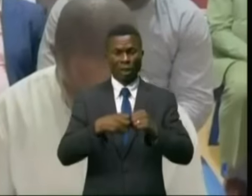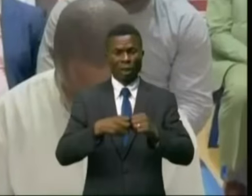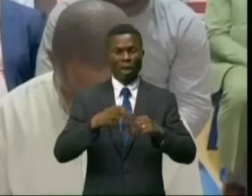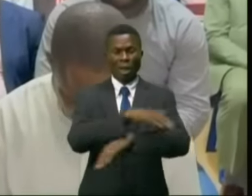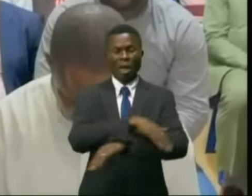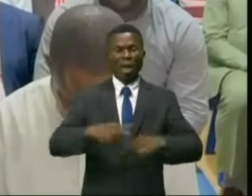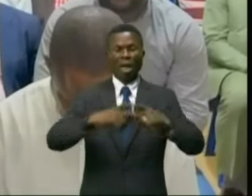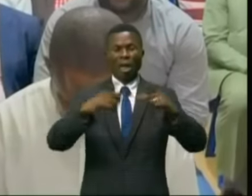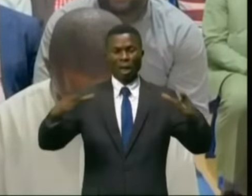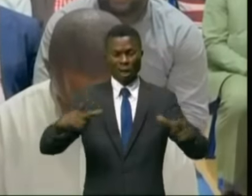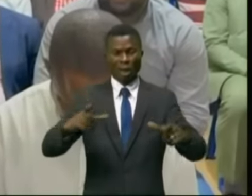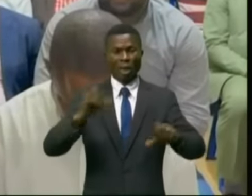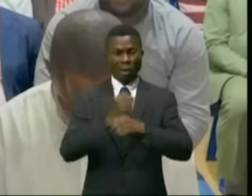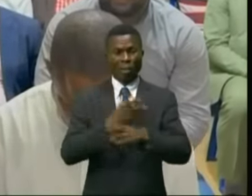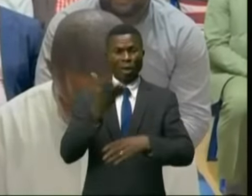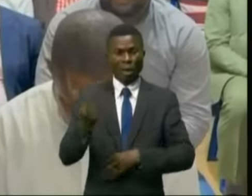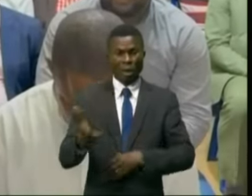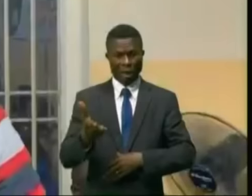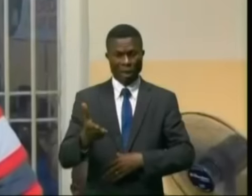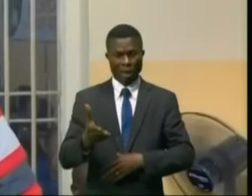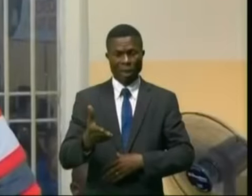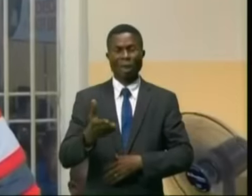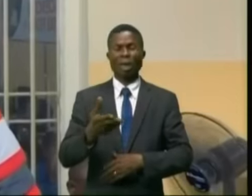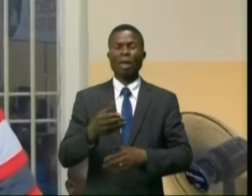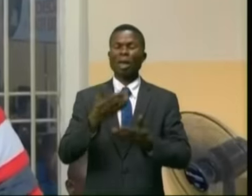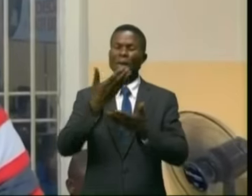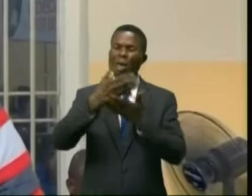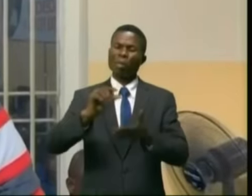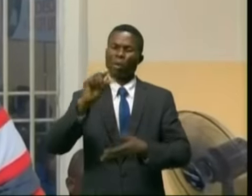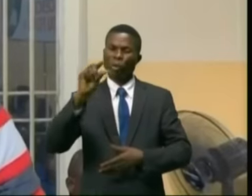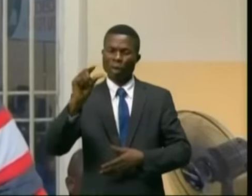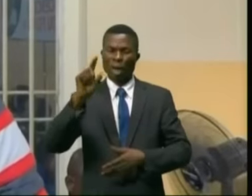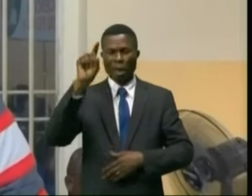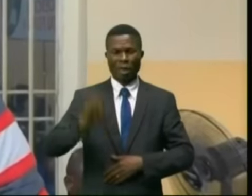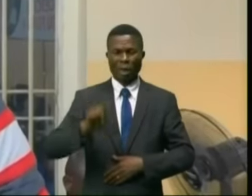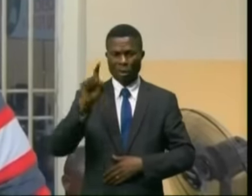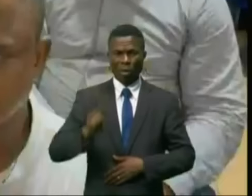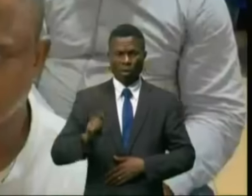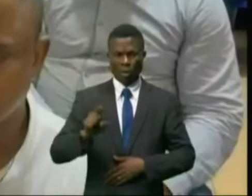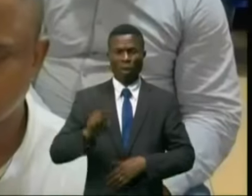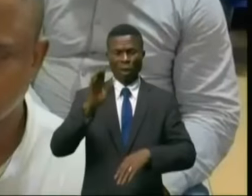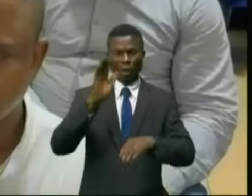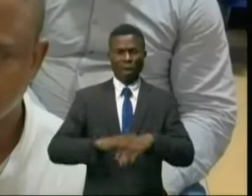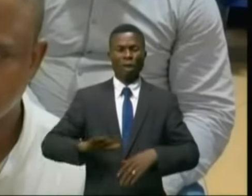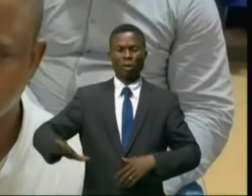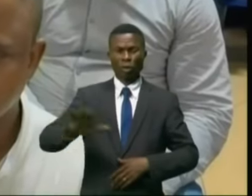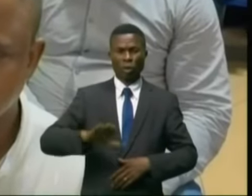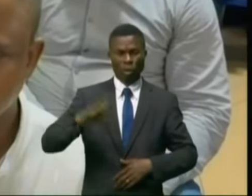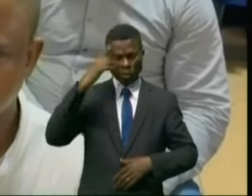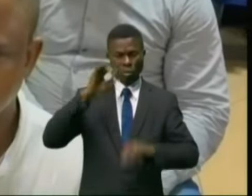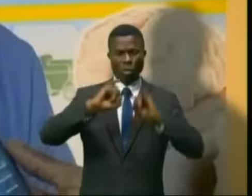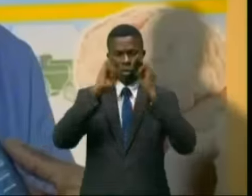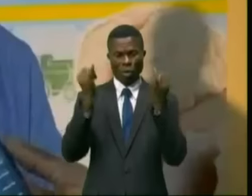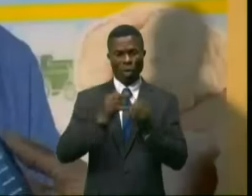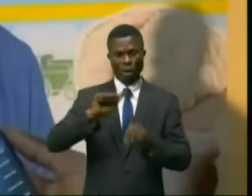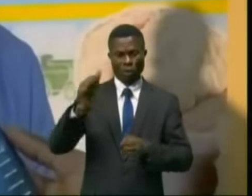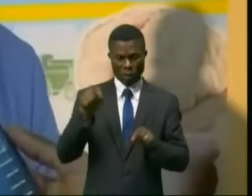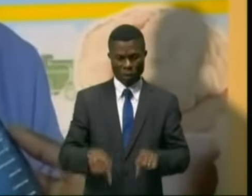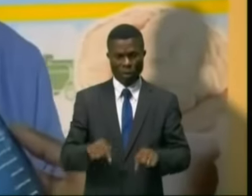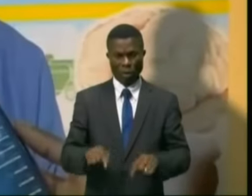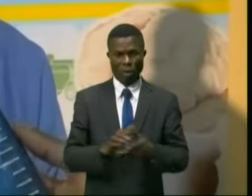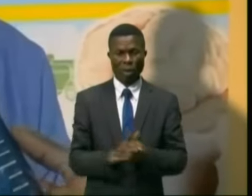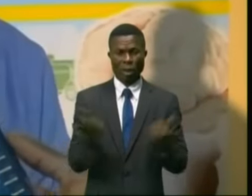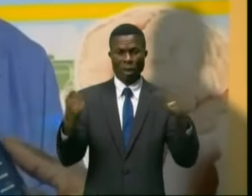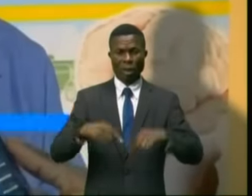barrages, une fois mise en place, ne représente qu'un tiers des besoins qu'a la République pour son indisrialisation. Lorsque